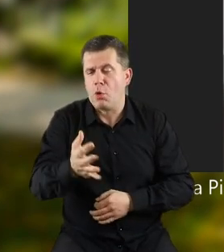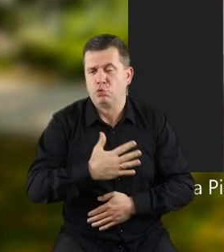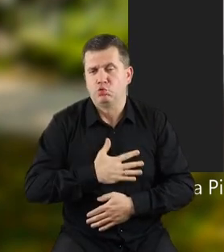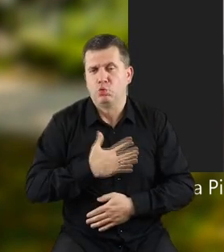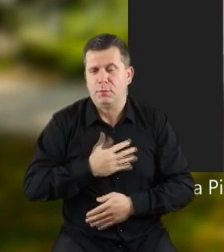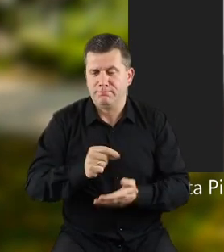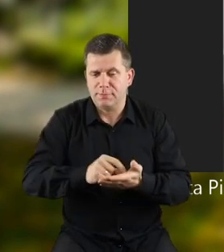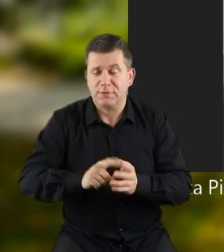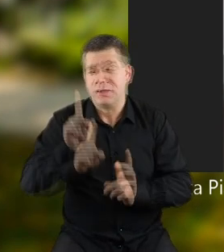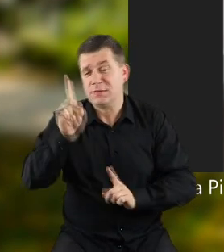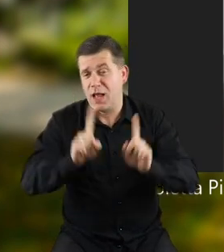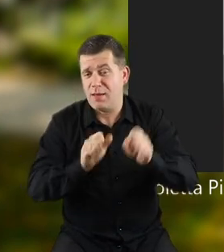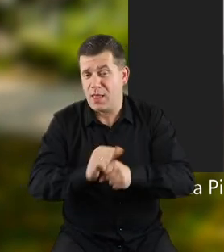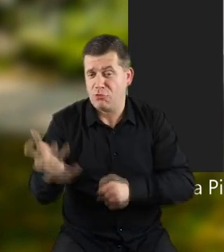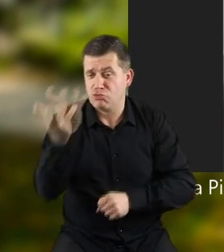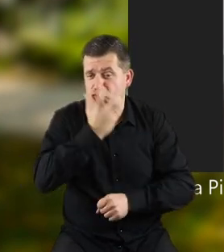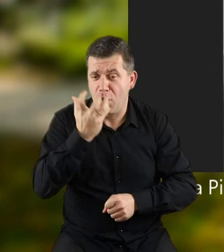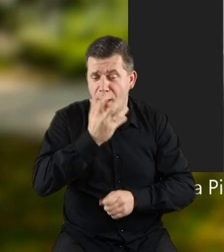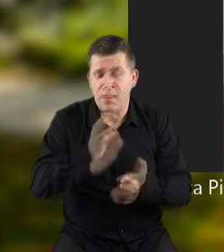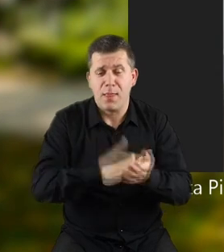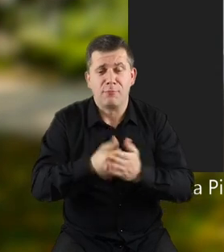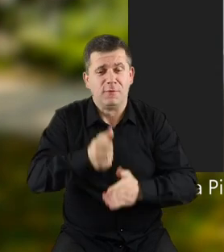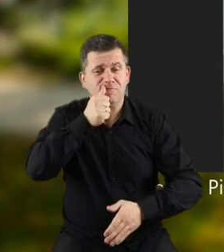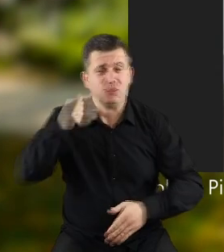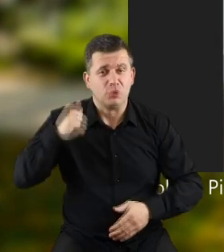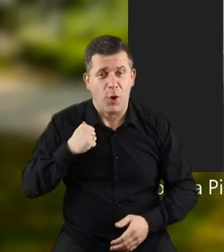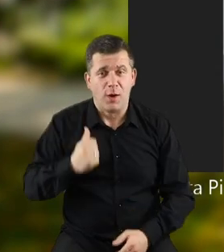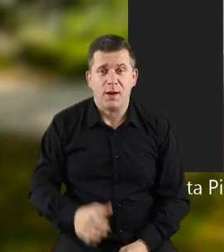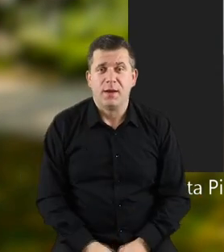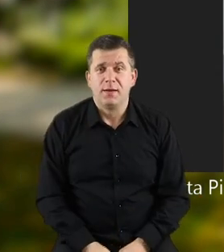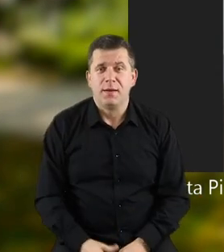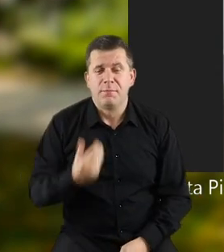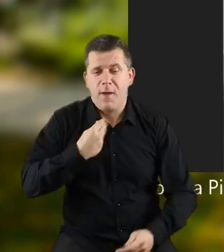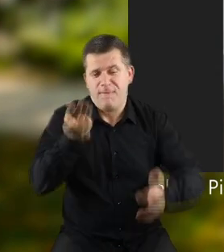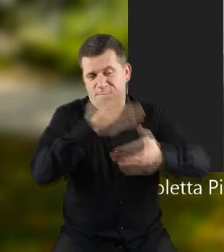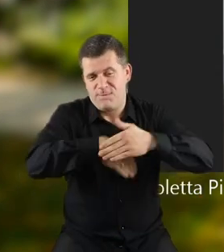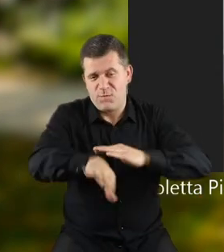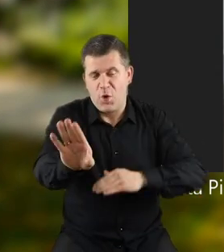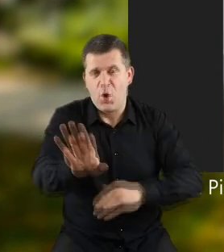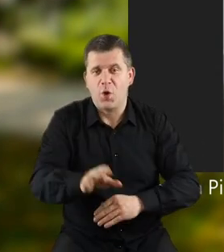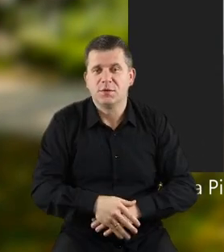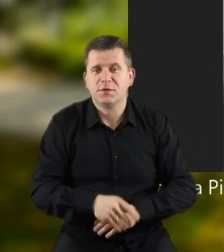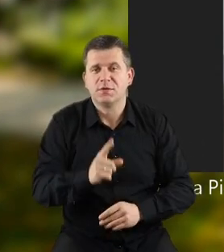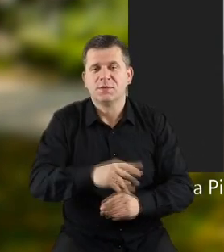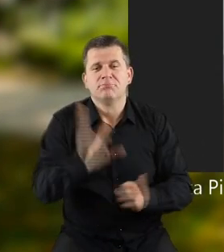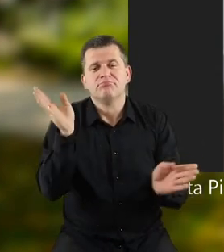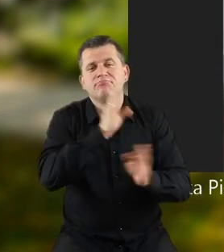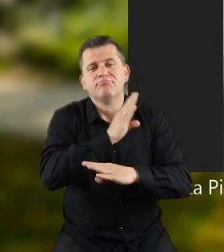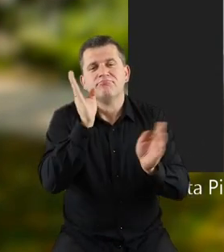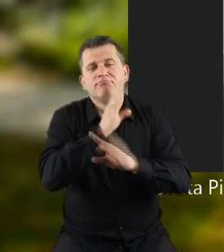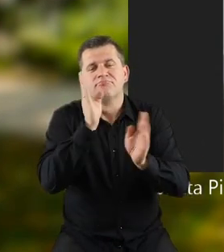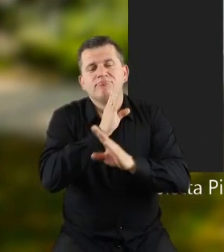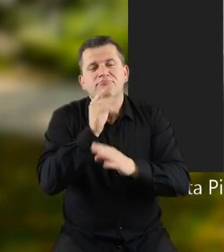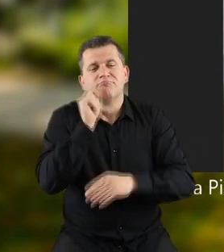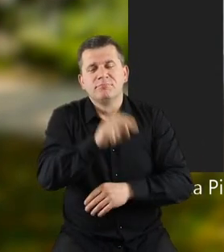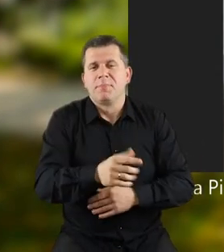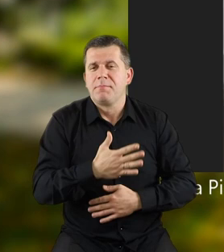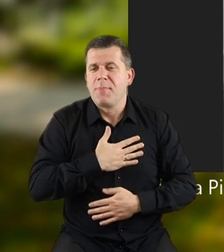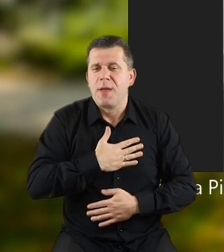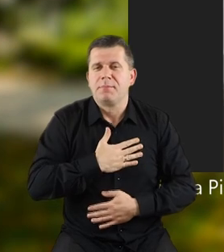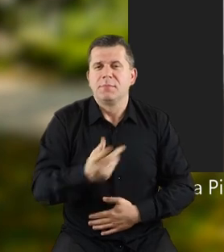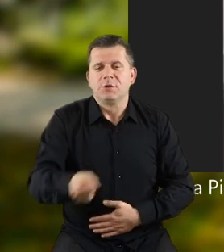dobrze mi się pisze, a czasami jak jest ciepło, na przykład wczoraj, wychodzę sobie na świeże powietrze.